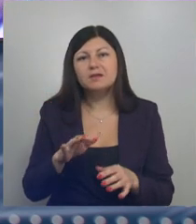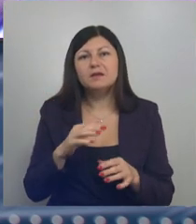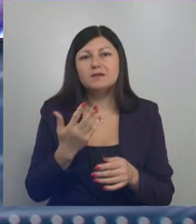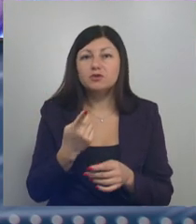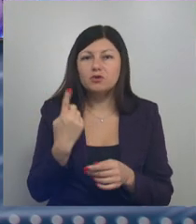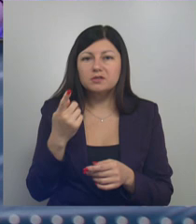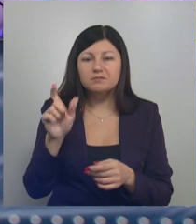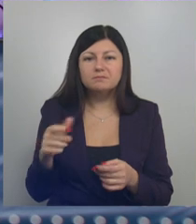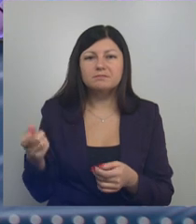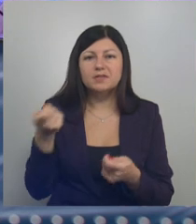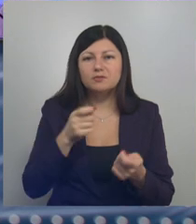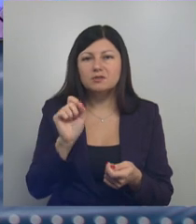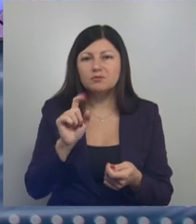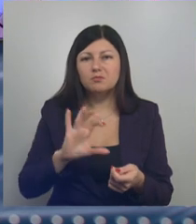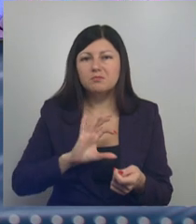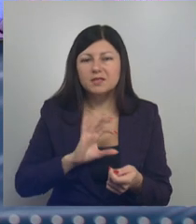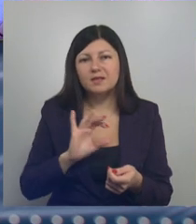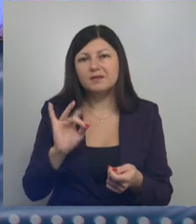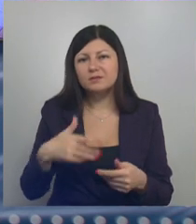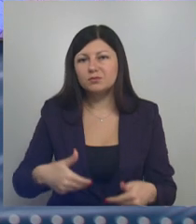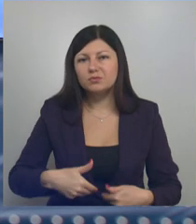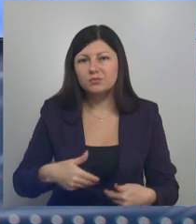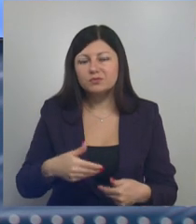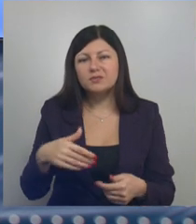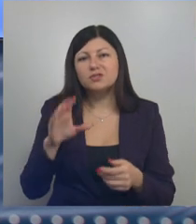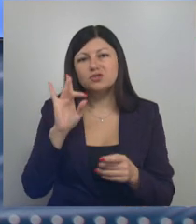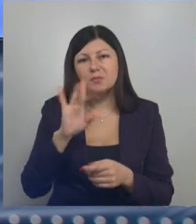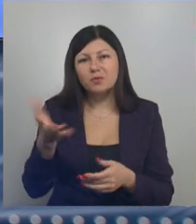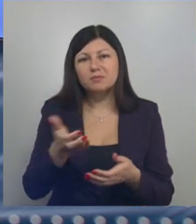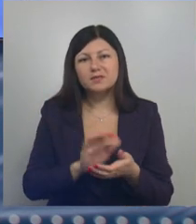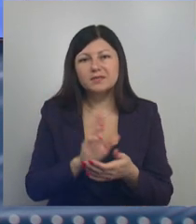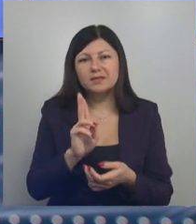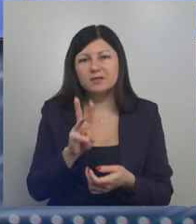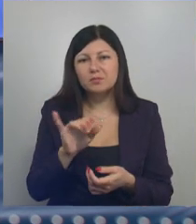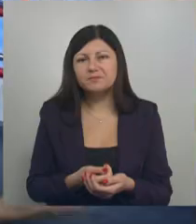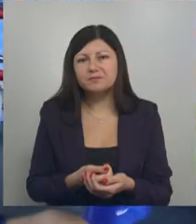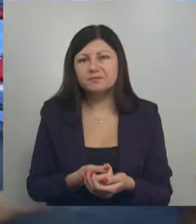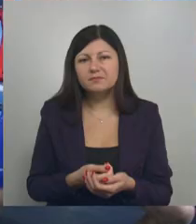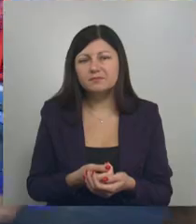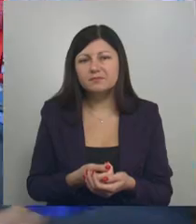привез золотую медаль со всероссийского турнира в Туле. С чемпионами познакомился Кирилл Мусаев.